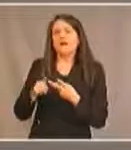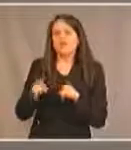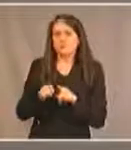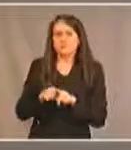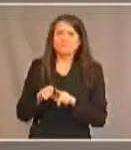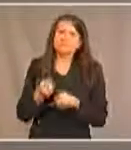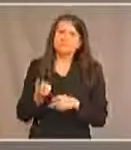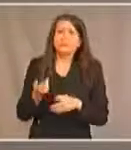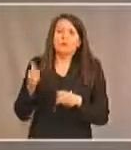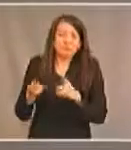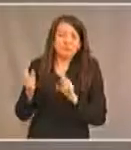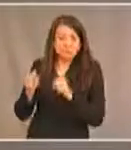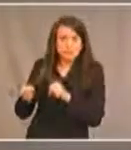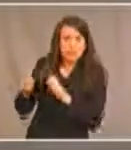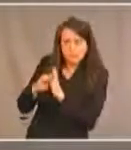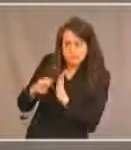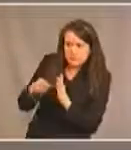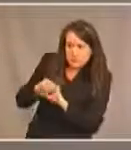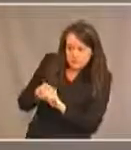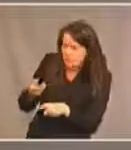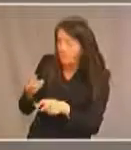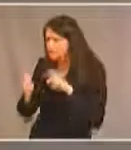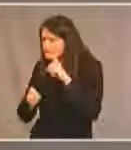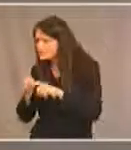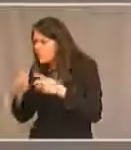bénéficiaires admissibles pour voir ce qui fonctionne le mieux pour eux.